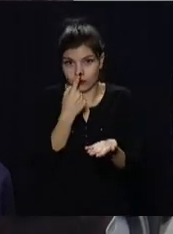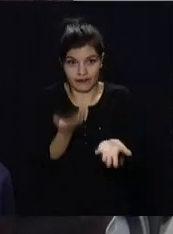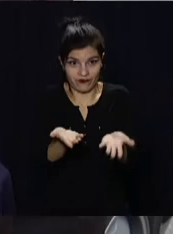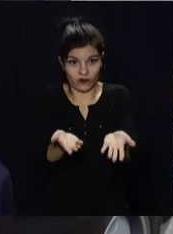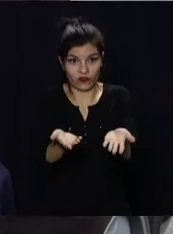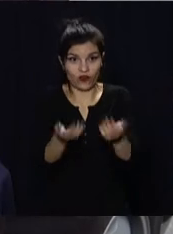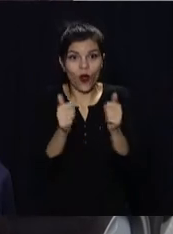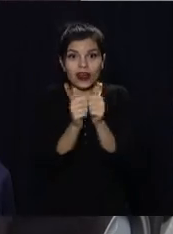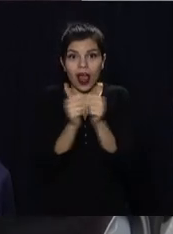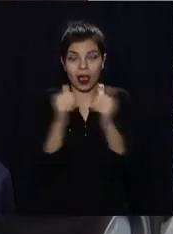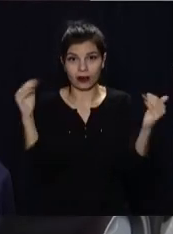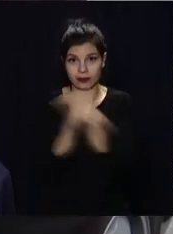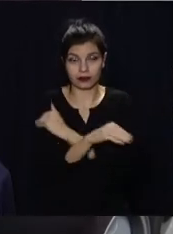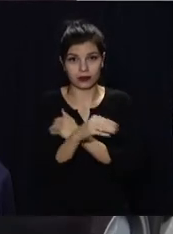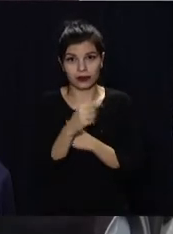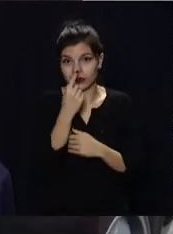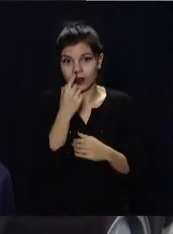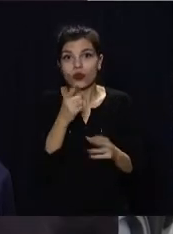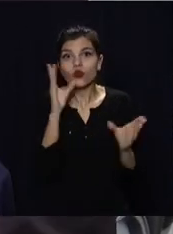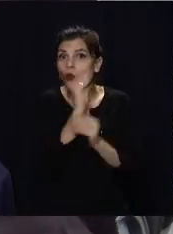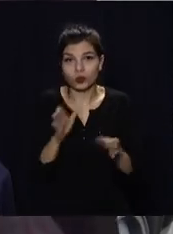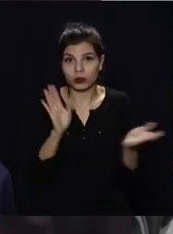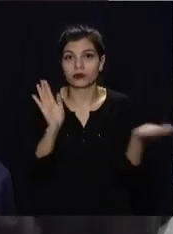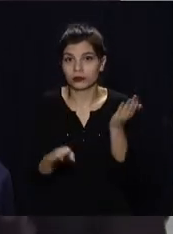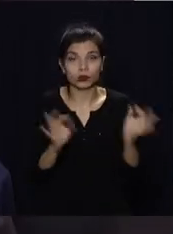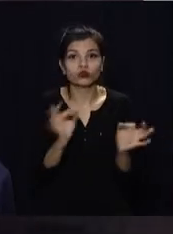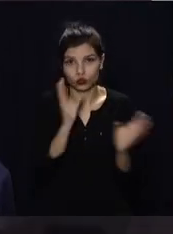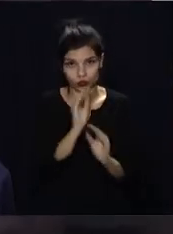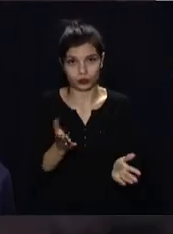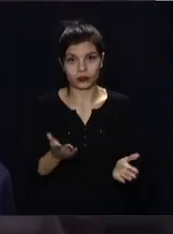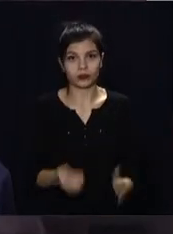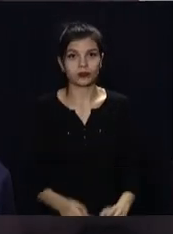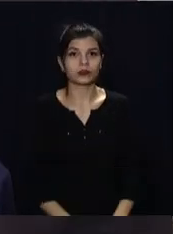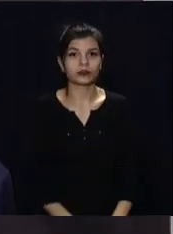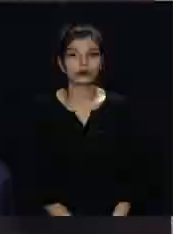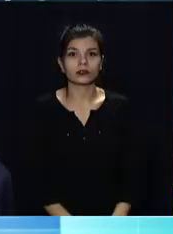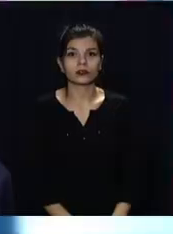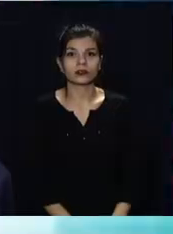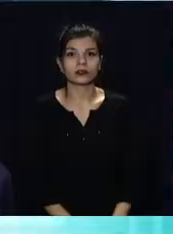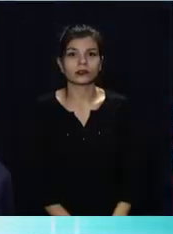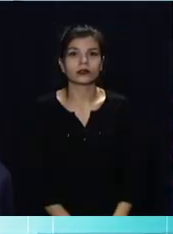Просто ось, ось, ось так. Тут не успієш нічого зробити.